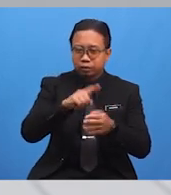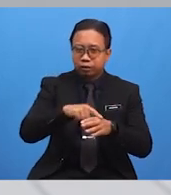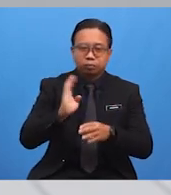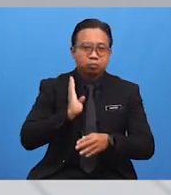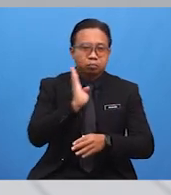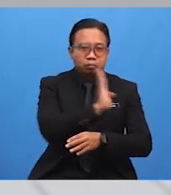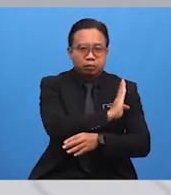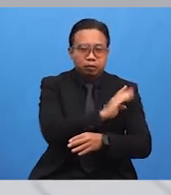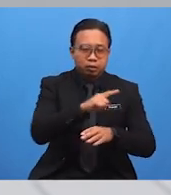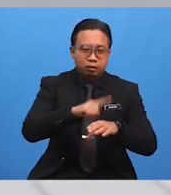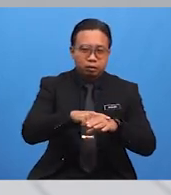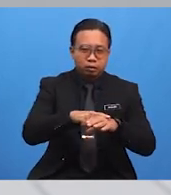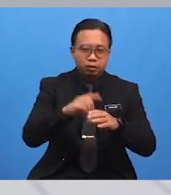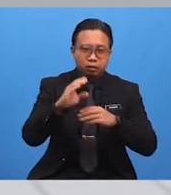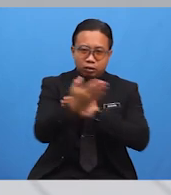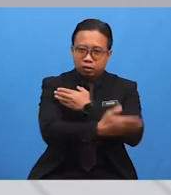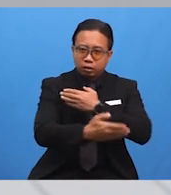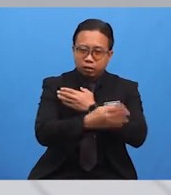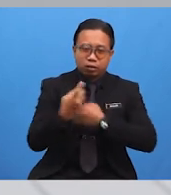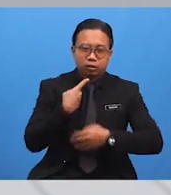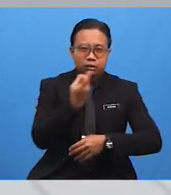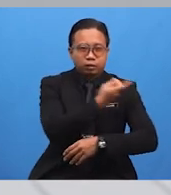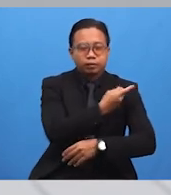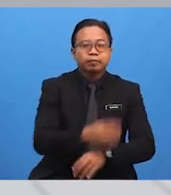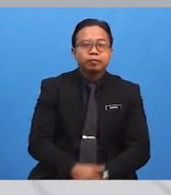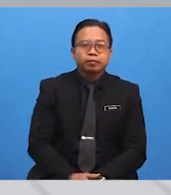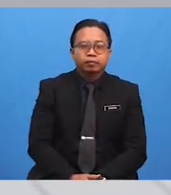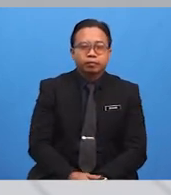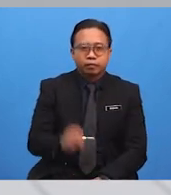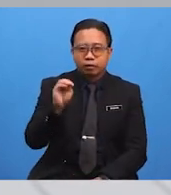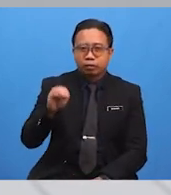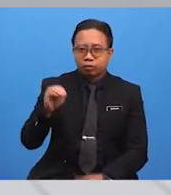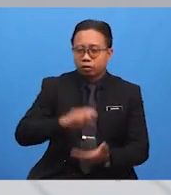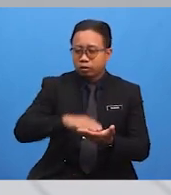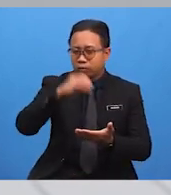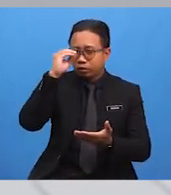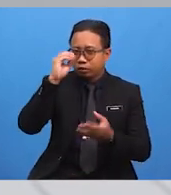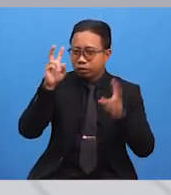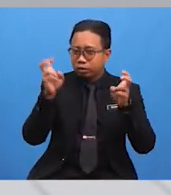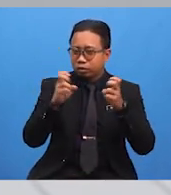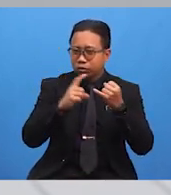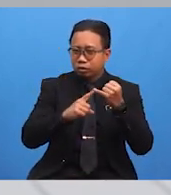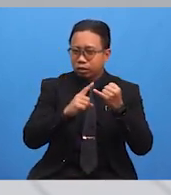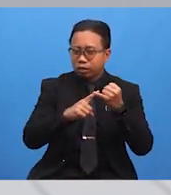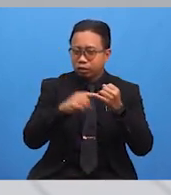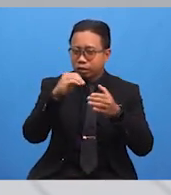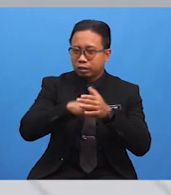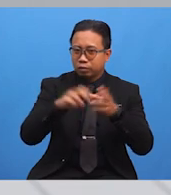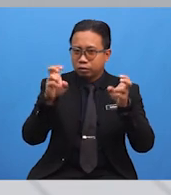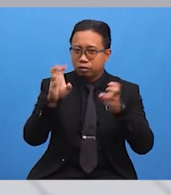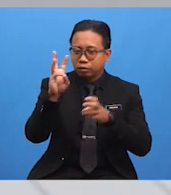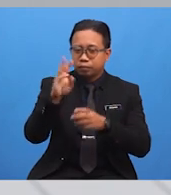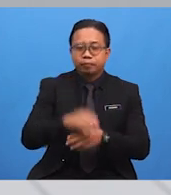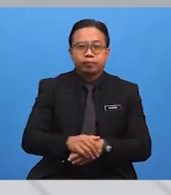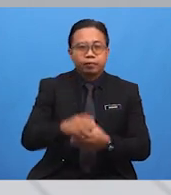kita. Pada hari ini, murid-murid akan belajar tajuk kecil yang terakhir dalam bab 6 iaitu